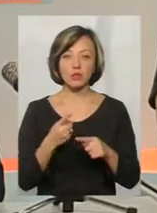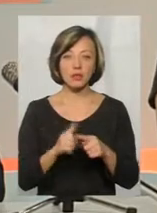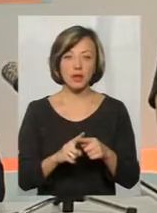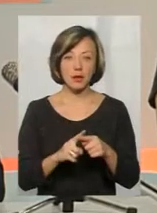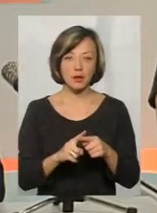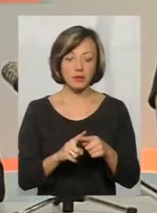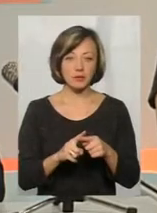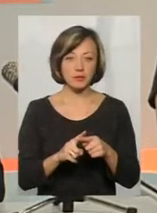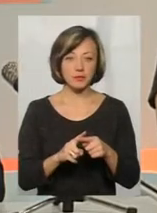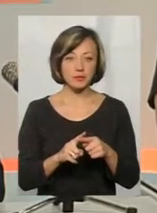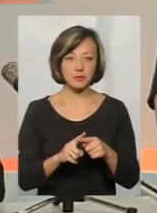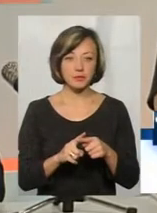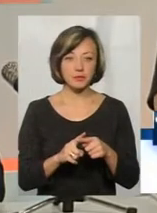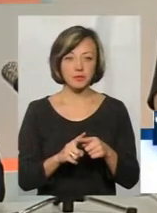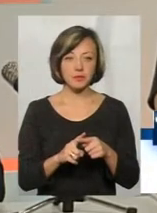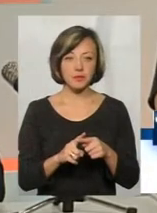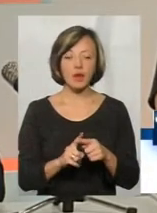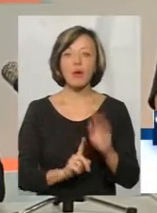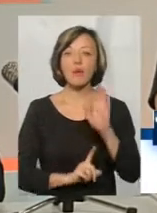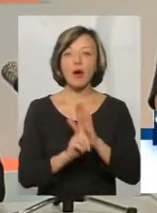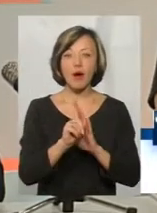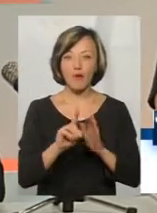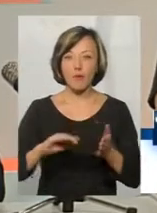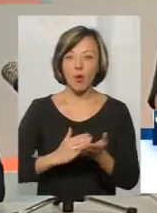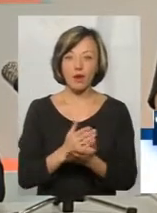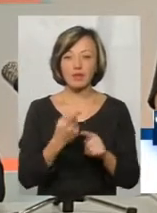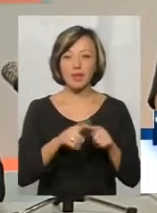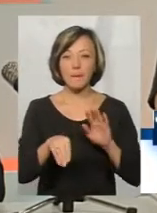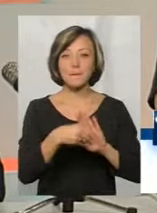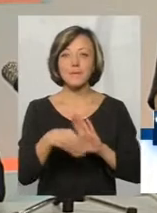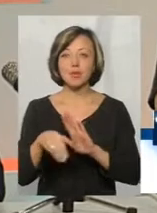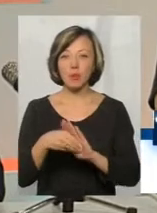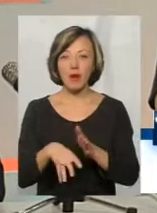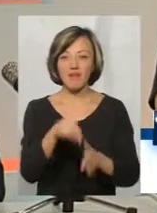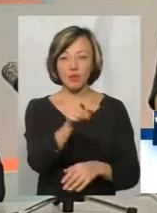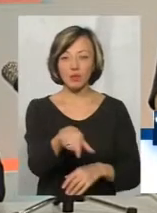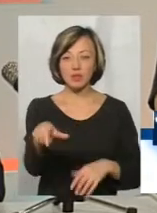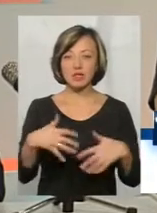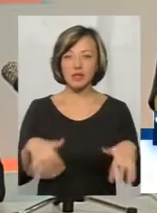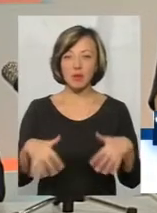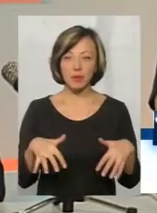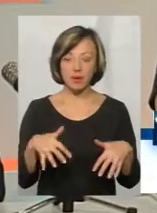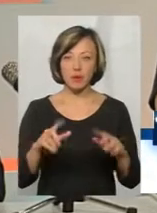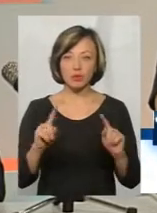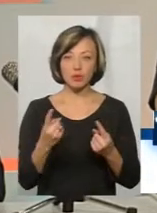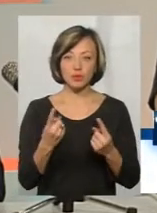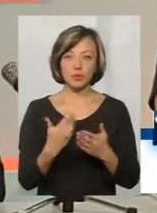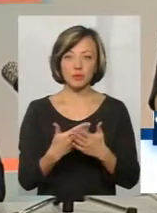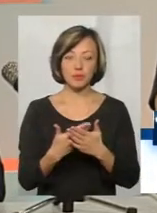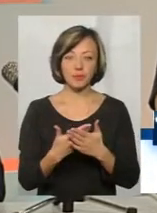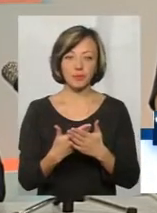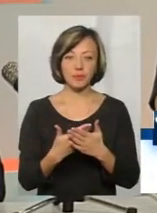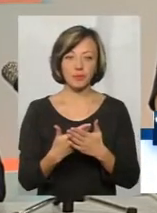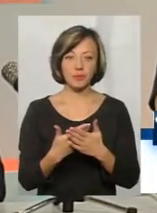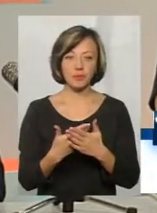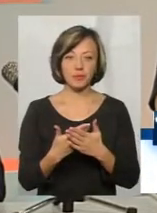вході в політику – це підкуп виборців. Тобто, у нас через те, що дуже слабкий, скажімо так, не те,